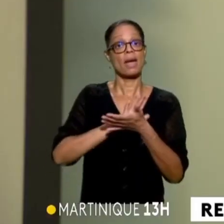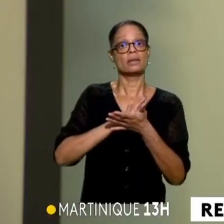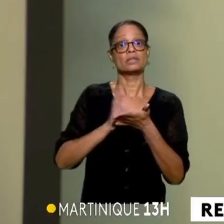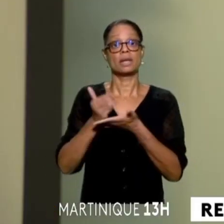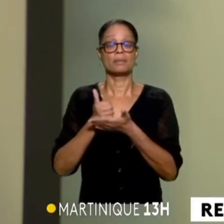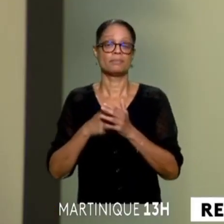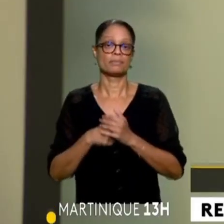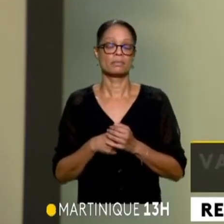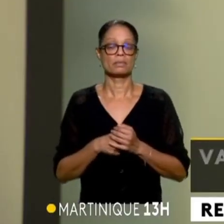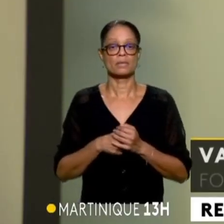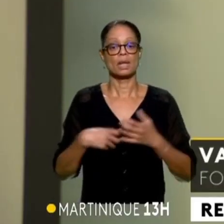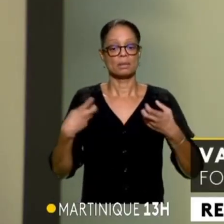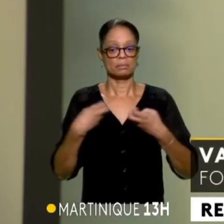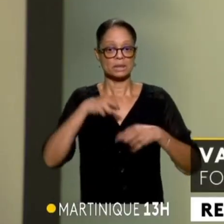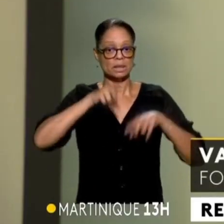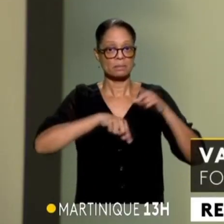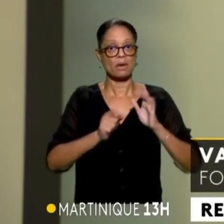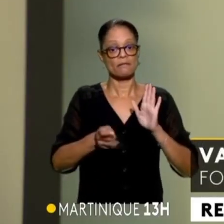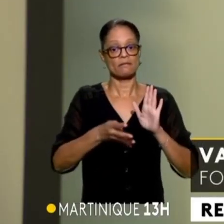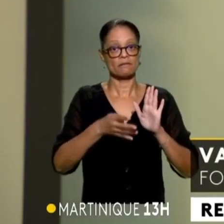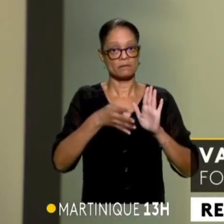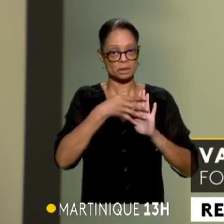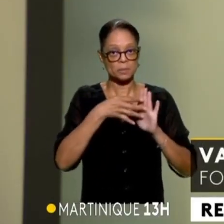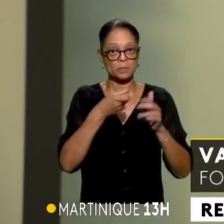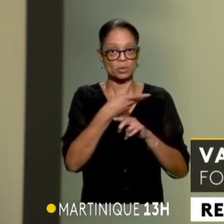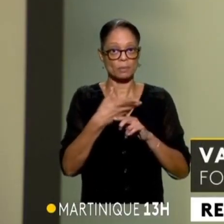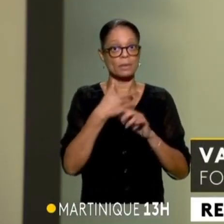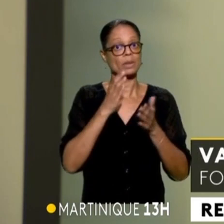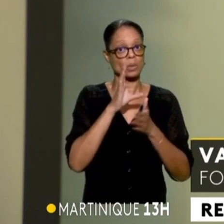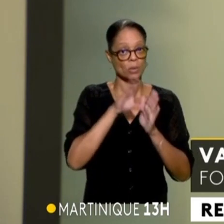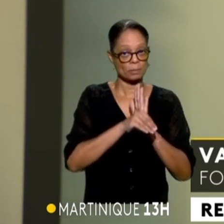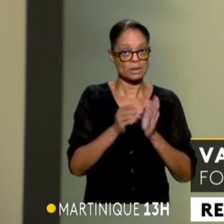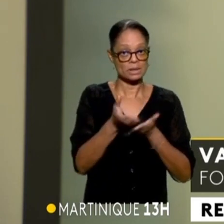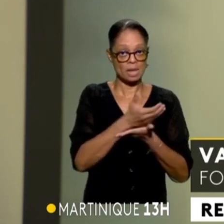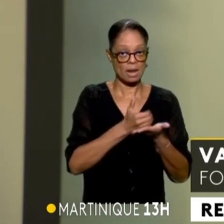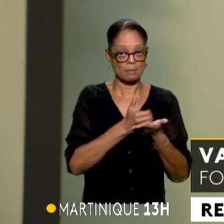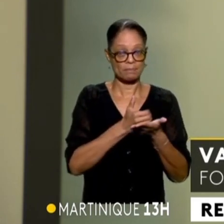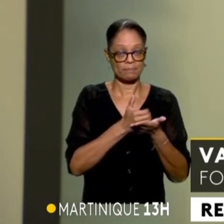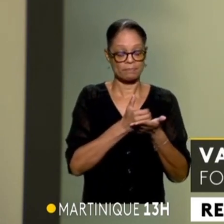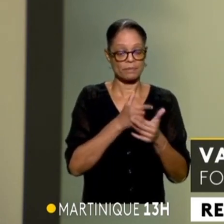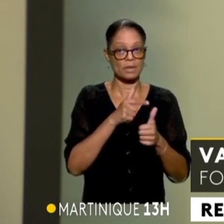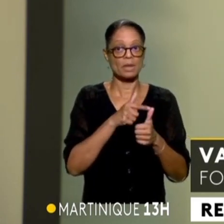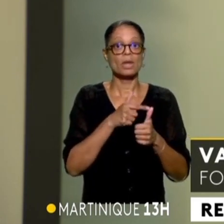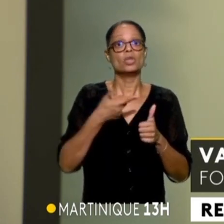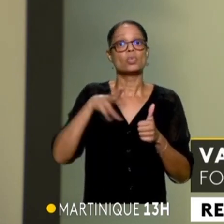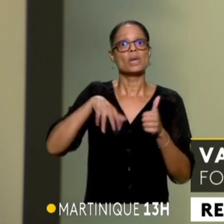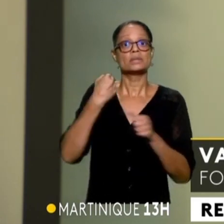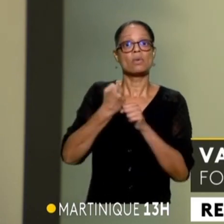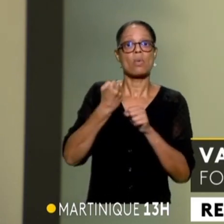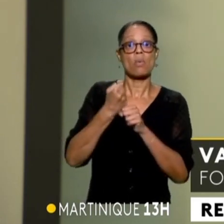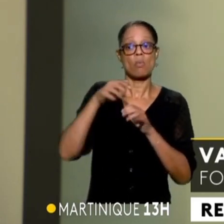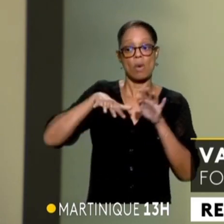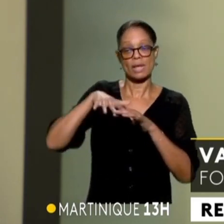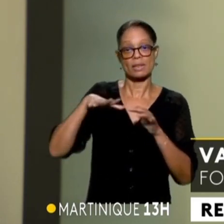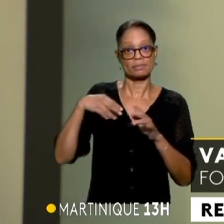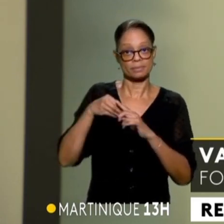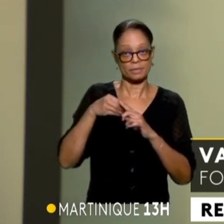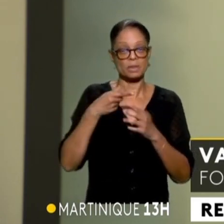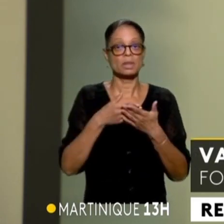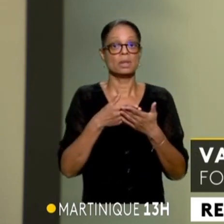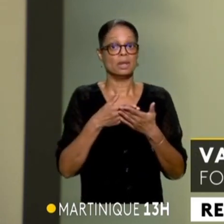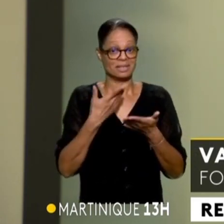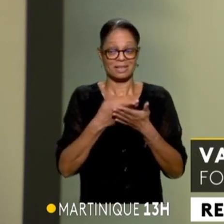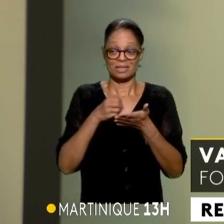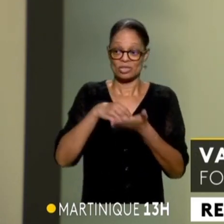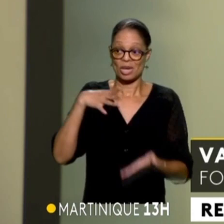Le prix dépend de plusieurs facteurs, dont le salaire, la moyenne des salaires des trois dernières années. Donc ça coûte cher, c